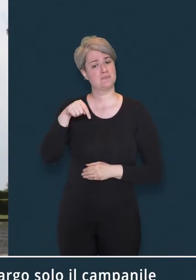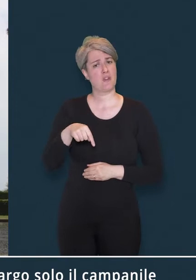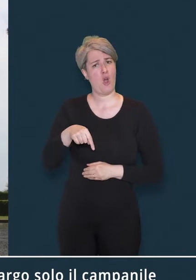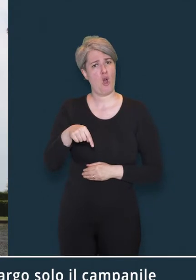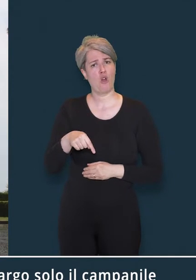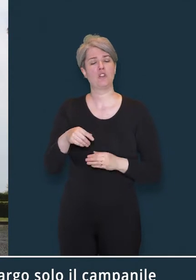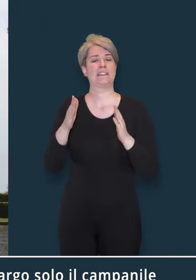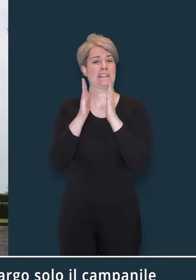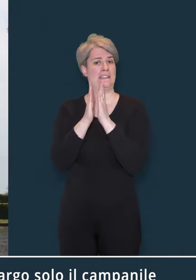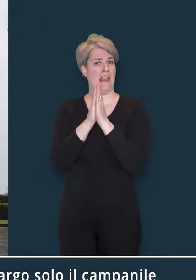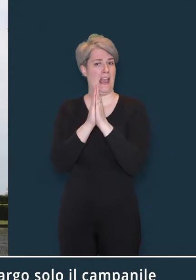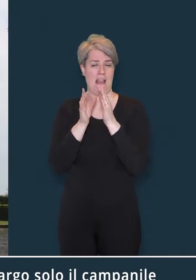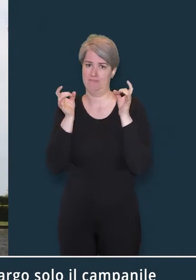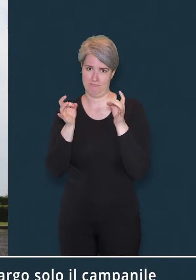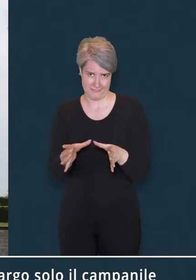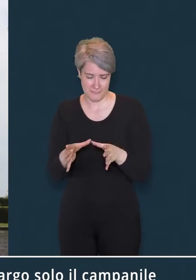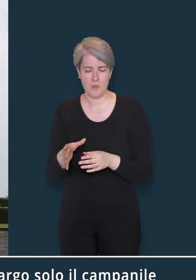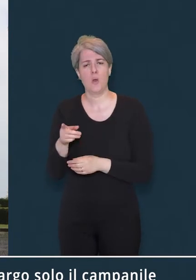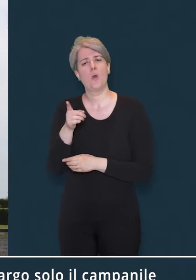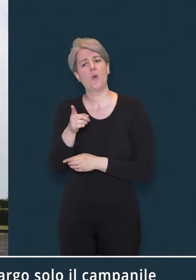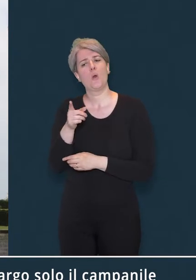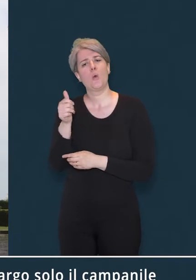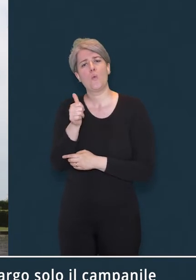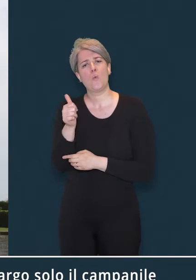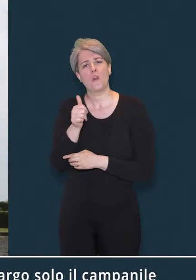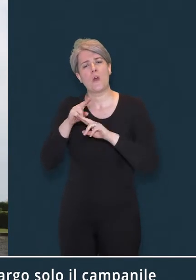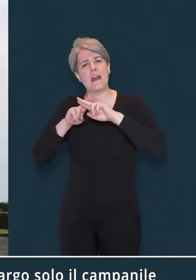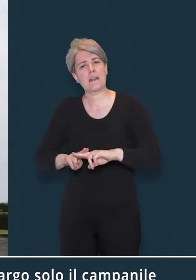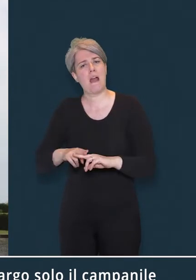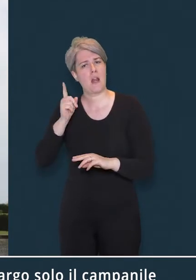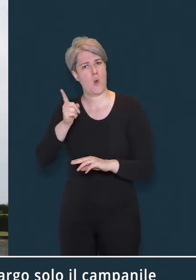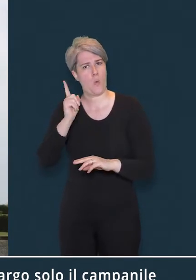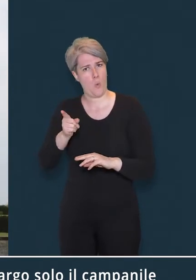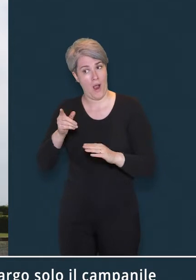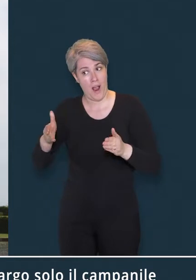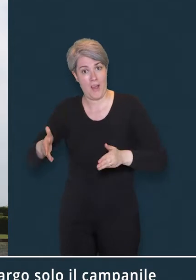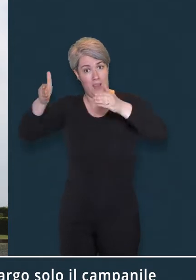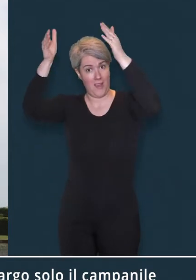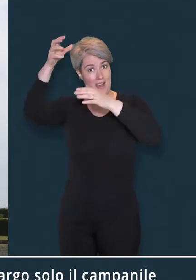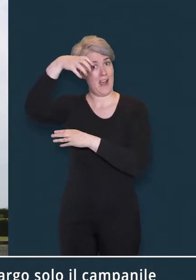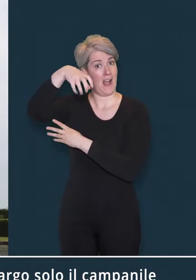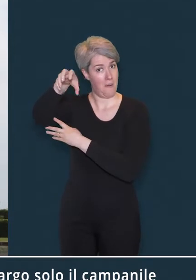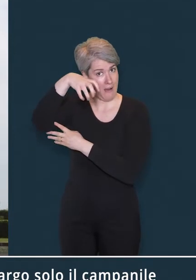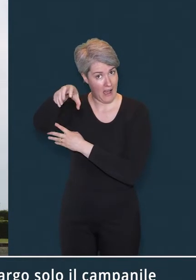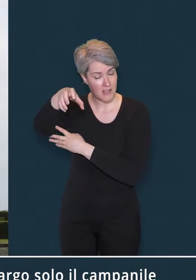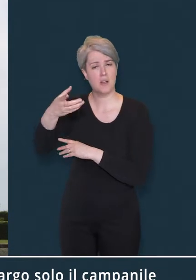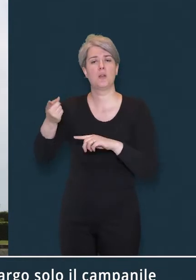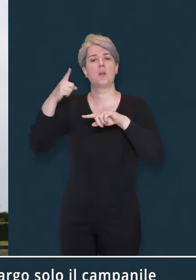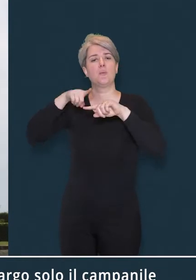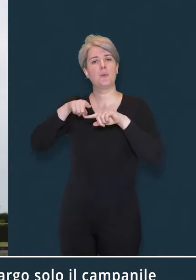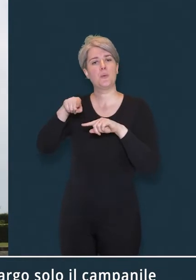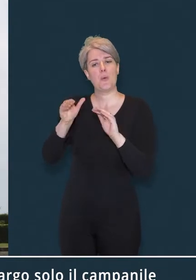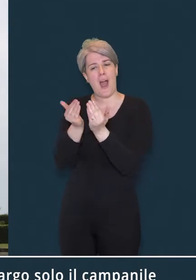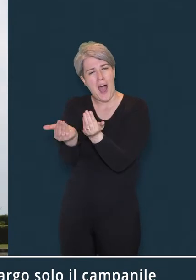di cui oggi sopravvivono, sul lato est dello slargo, solo il campanile e la parte